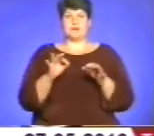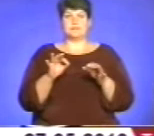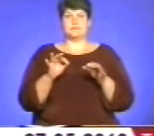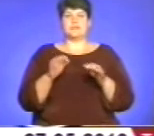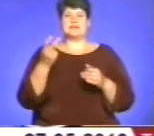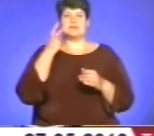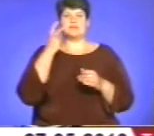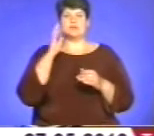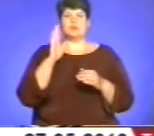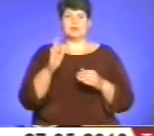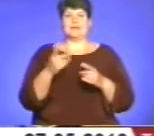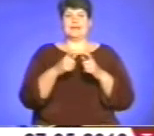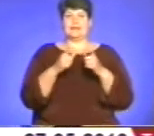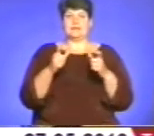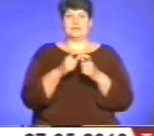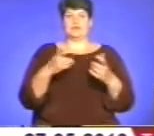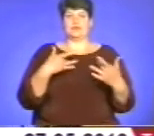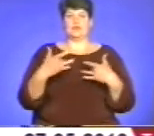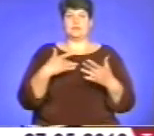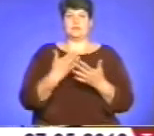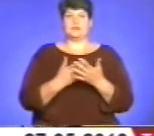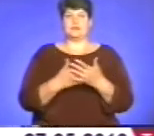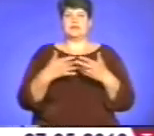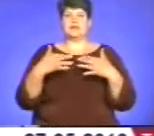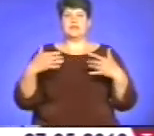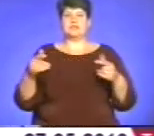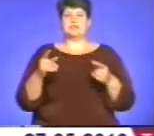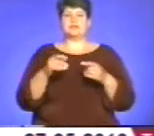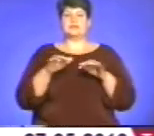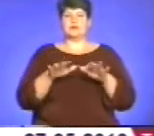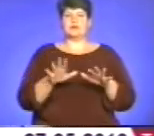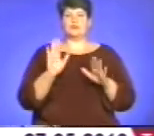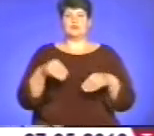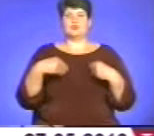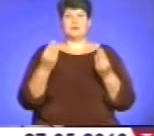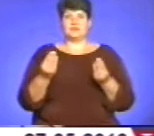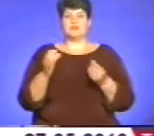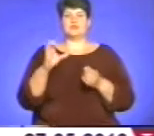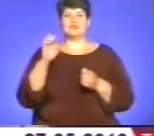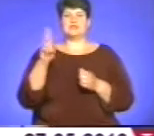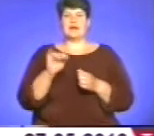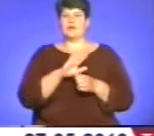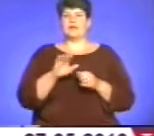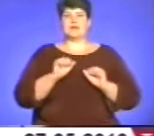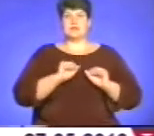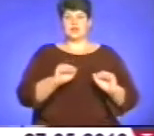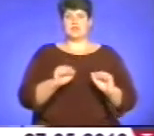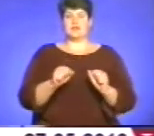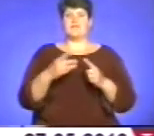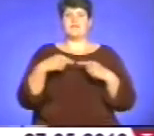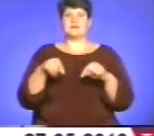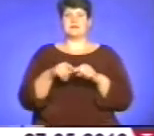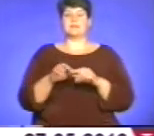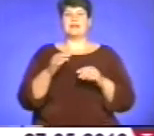Завжди буде пана кількість квитків на концерт, або інші заходи, які роздаваться безкоштовно, чи соціальним незахищним категоріям населення, чи, можливо, якимось там кращим учням,